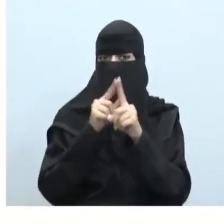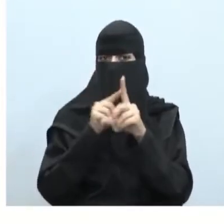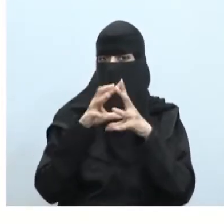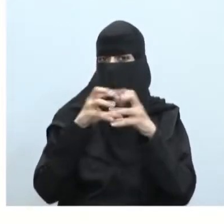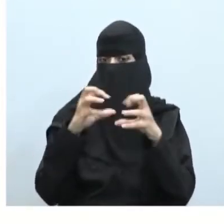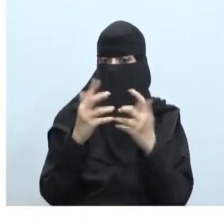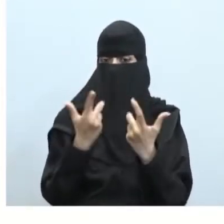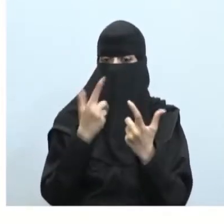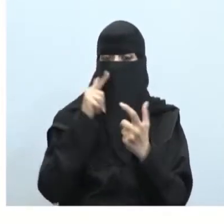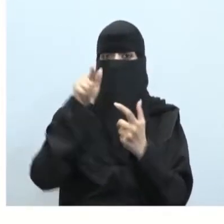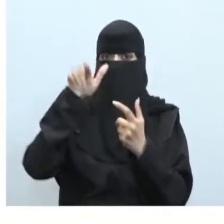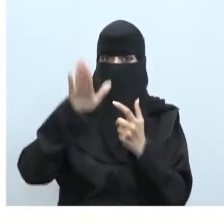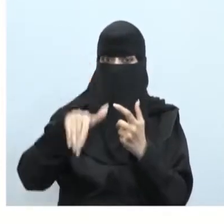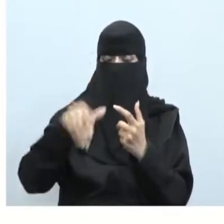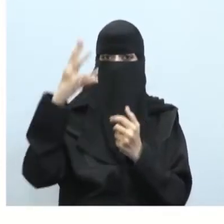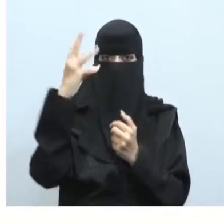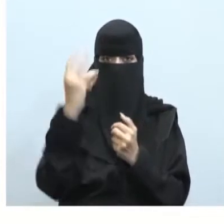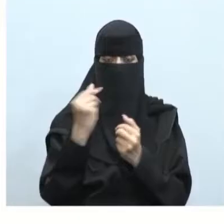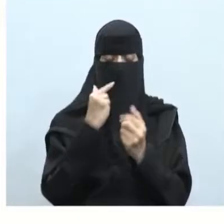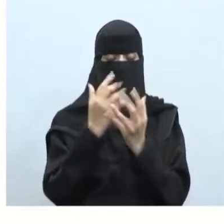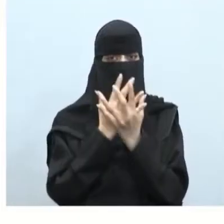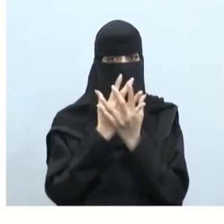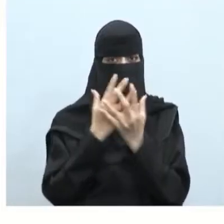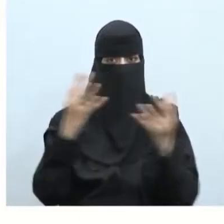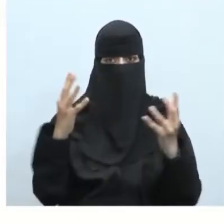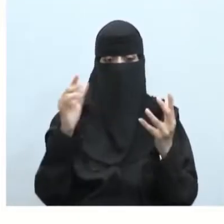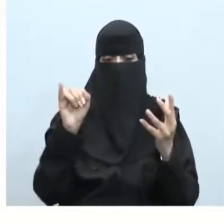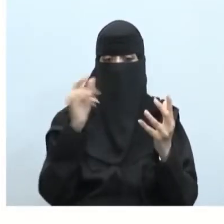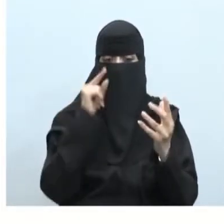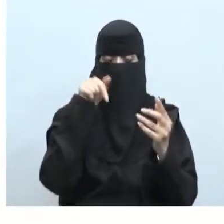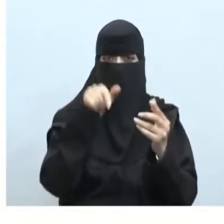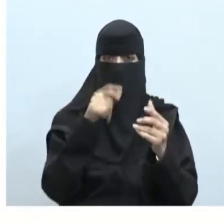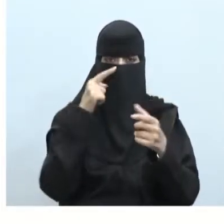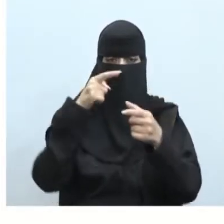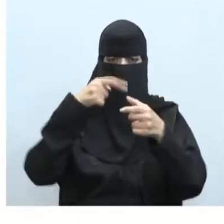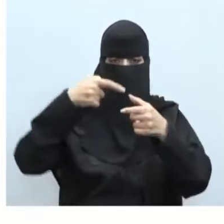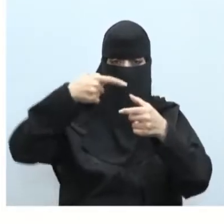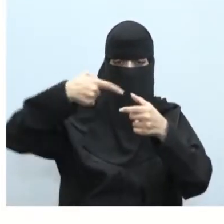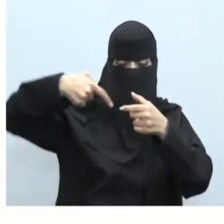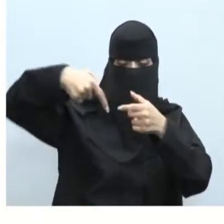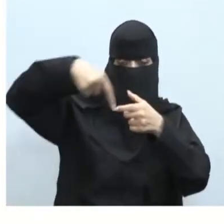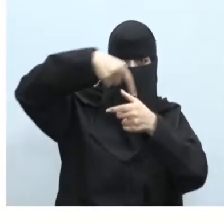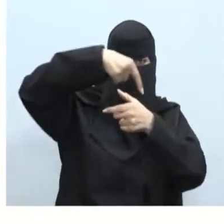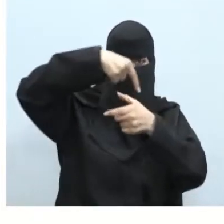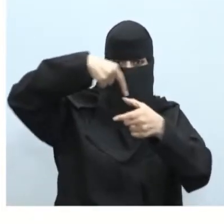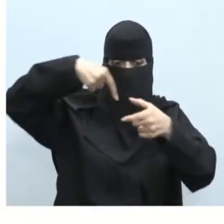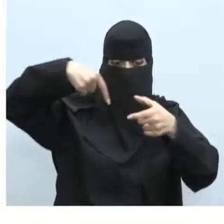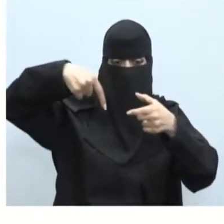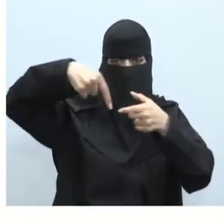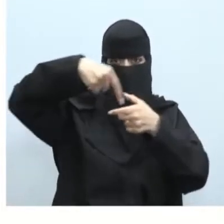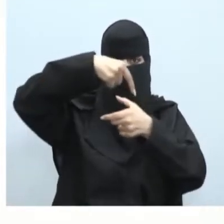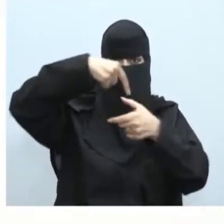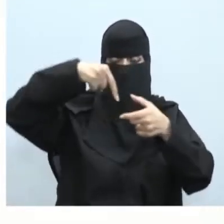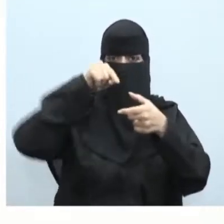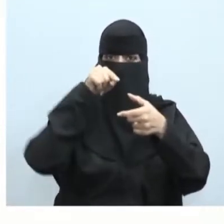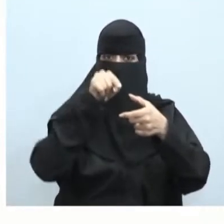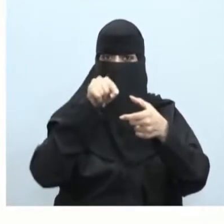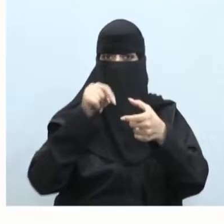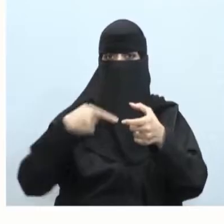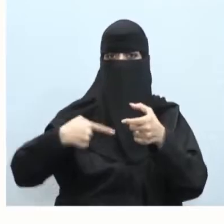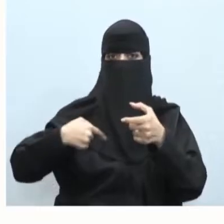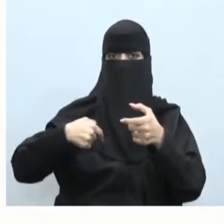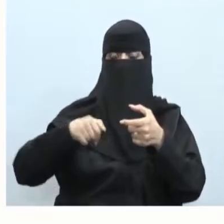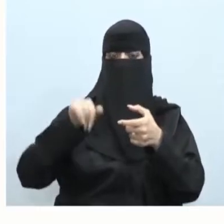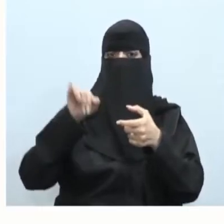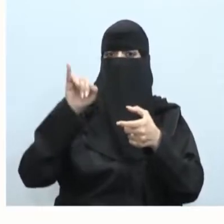المجرات أعداد كبيرة من السدم لو لاحظنا هذه الصورة التي أمان من أبناء وبنات الطلاب هي عبارة